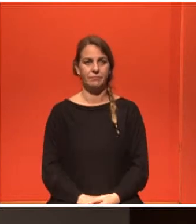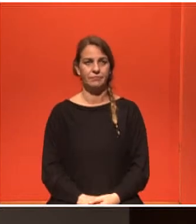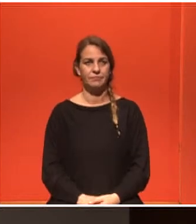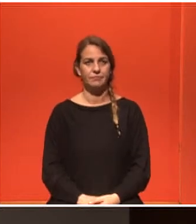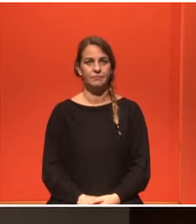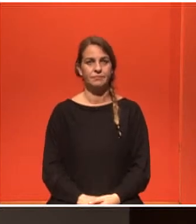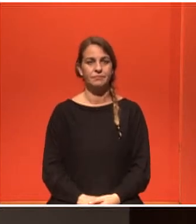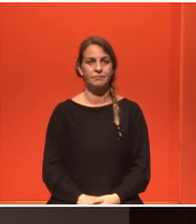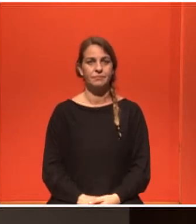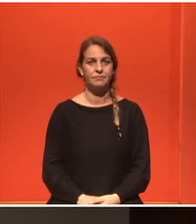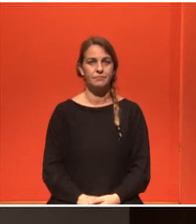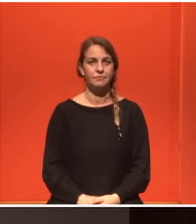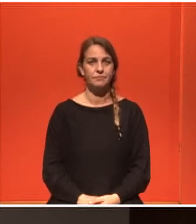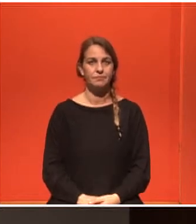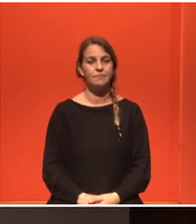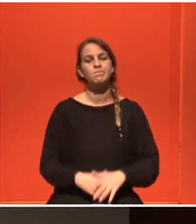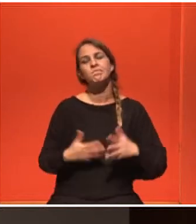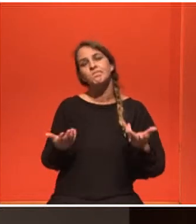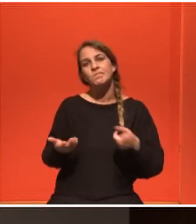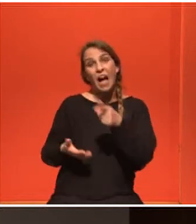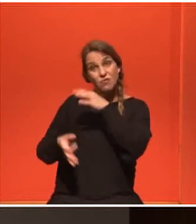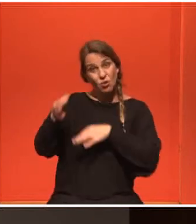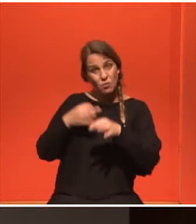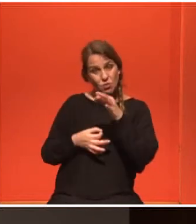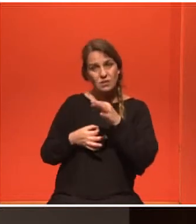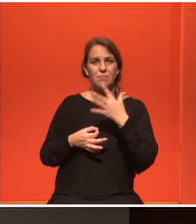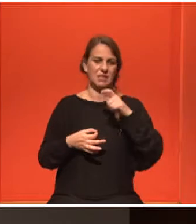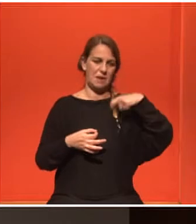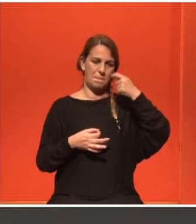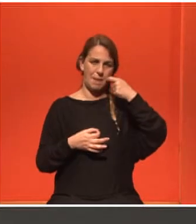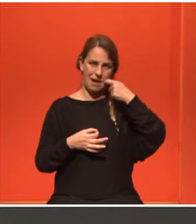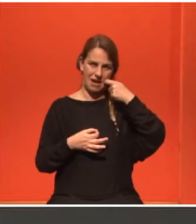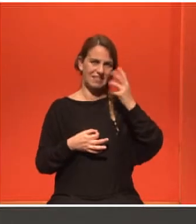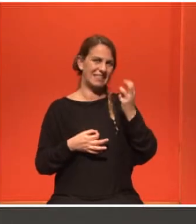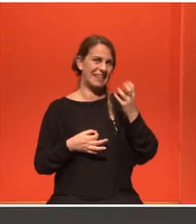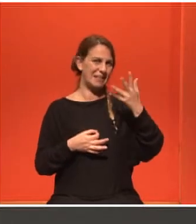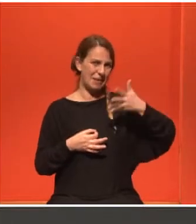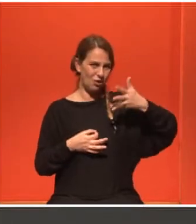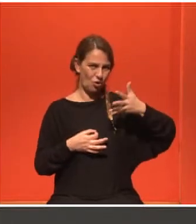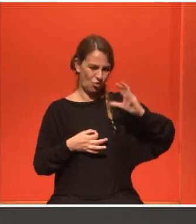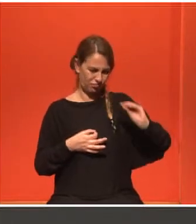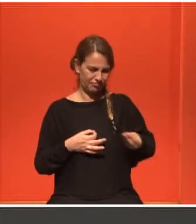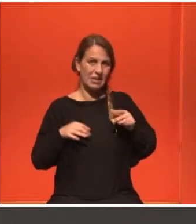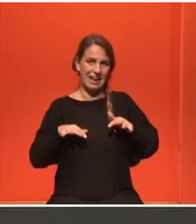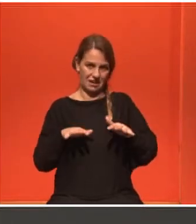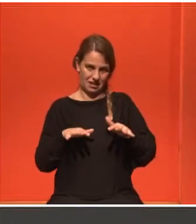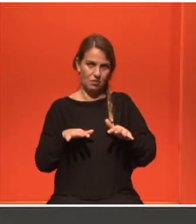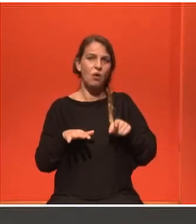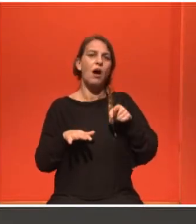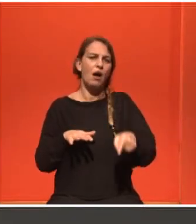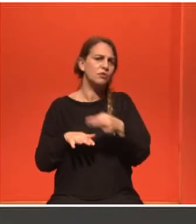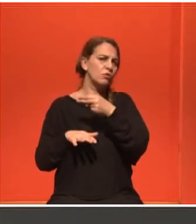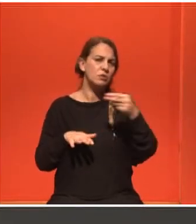Για εσάς είναι αυτό κύριε καθηγητή. Με τις πληροφορίες που έχουμε, καρκίνος μαστού σε τόσο νέα ηλικία, στα 35, είναι καμπανάκι για